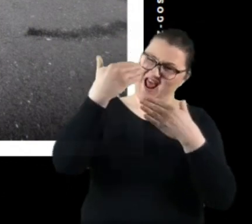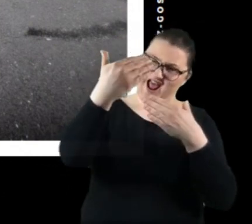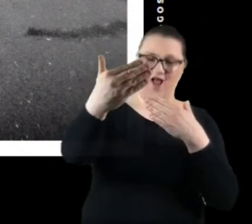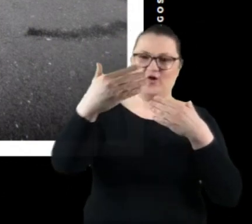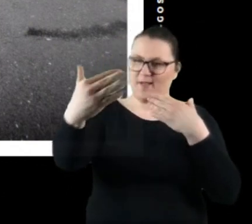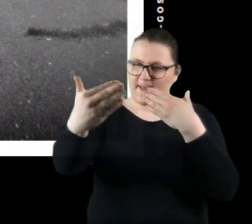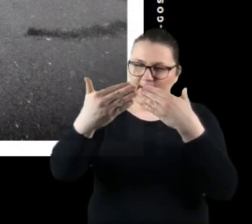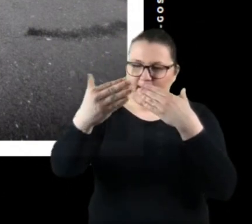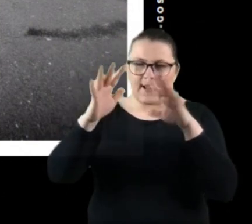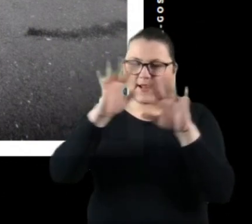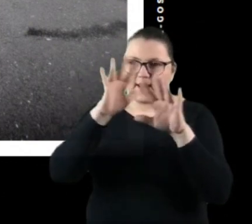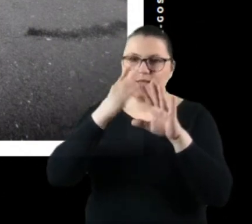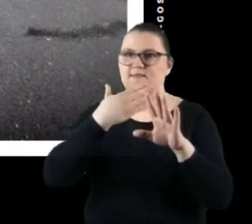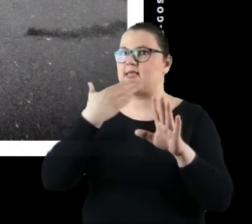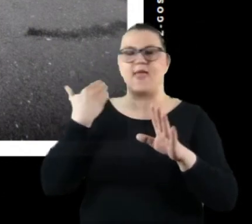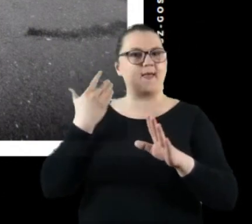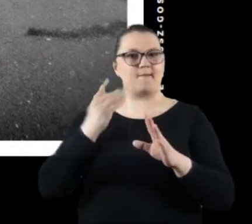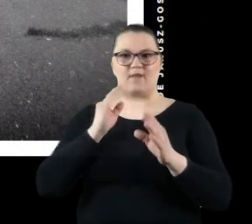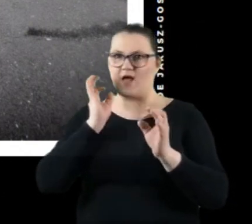zastanawiamy się, czy to aby na pewno